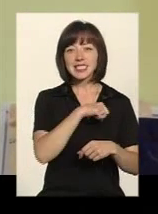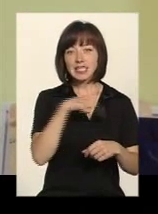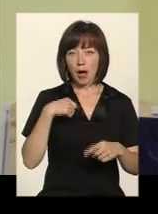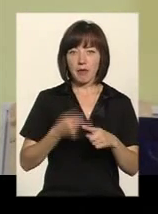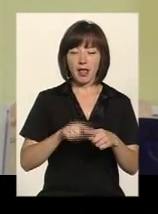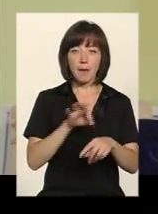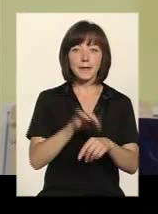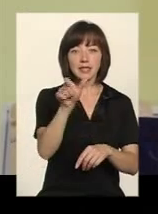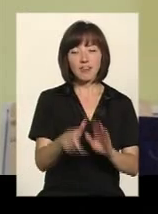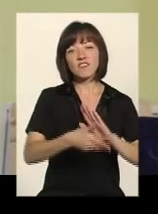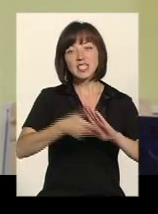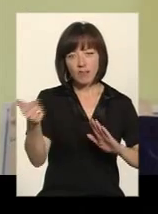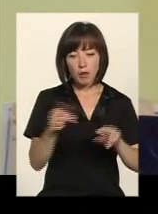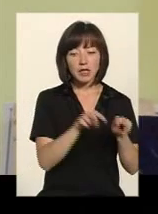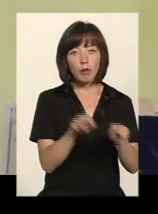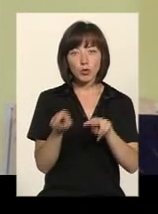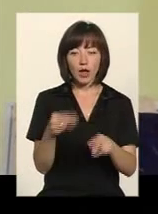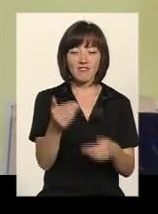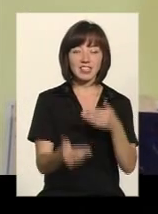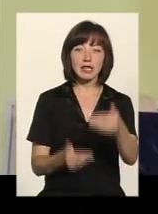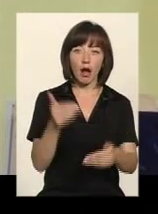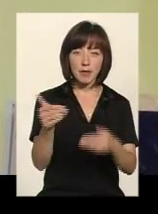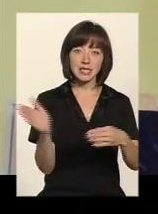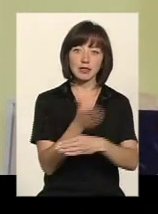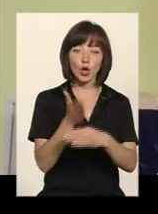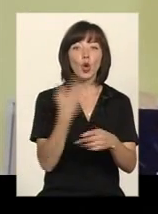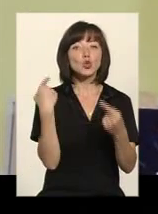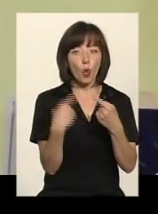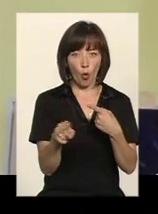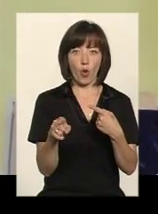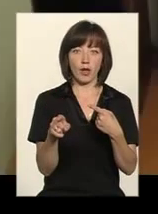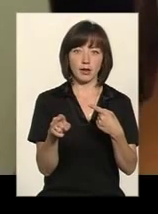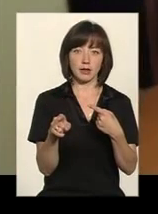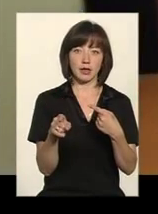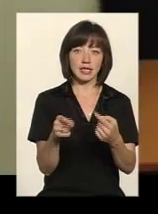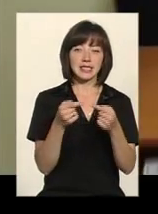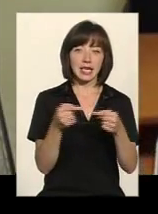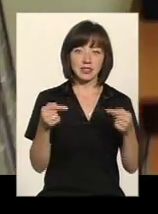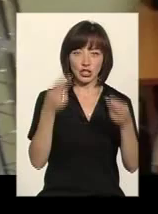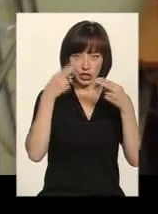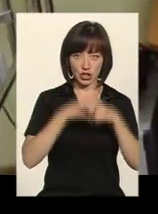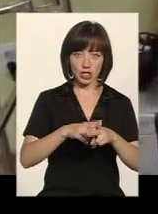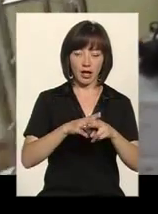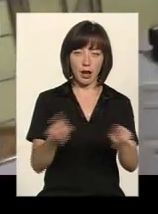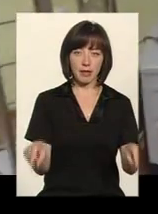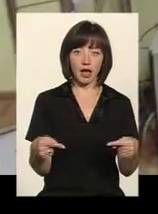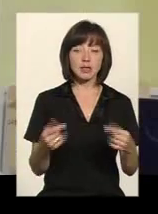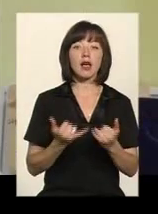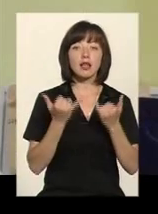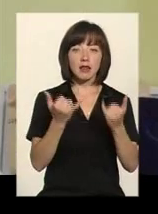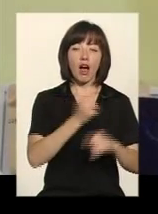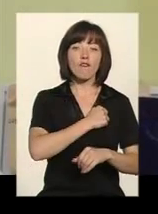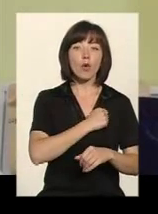цих пацієнтів викликаемо, щоб наблюдається за ними в динаміки і зробити другое средство техніческої реабілитції. Для